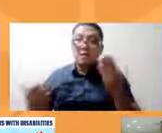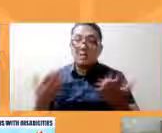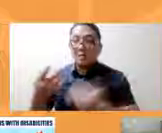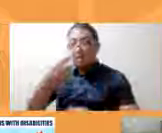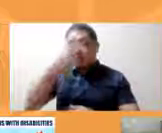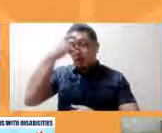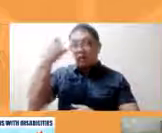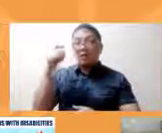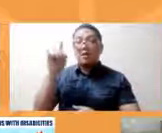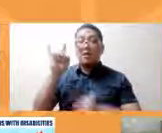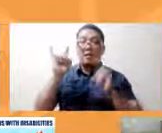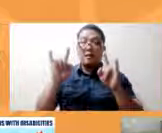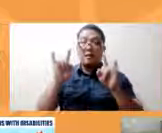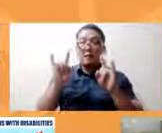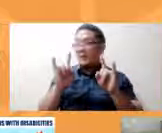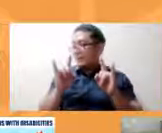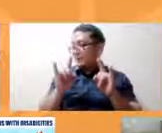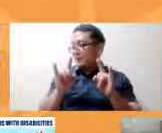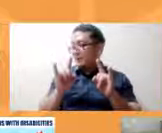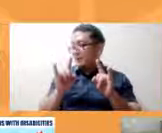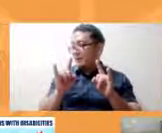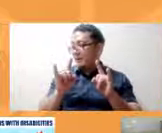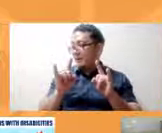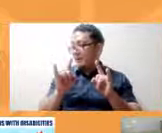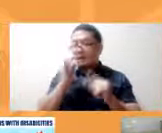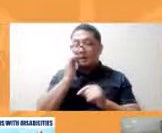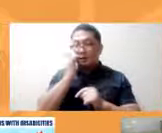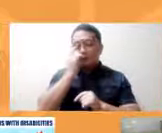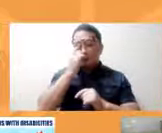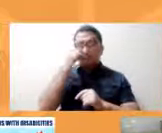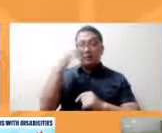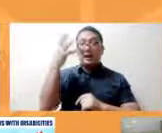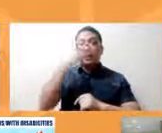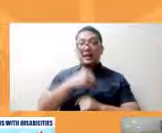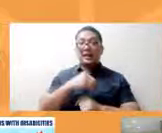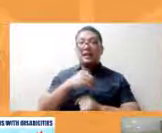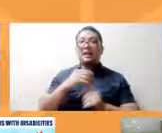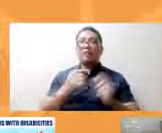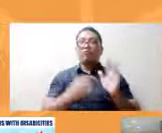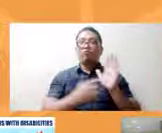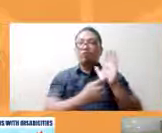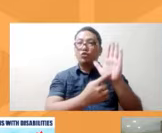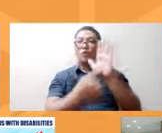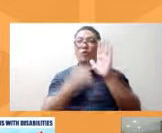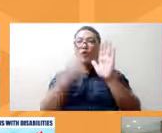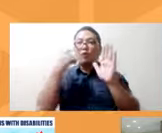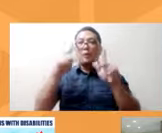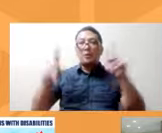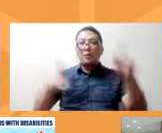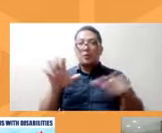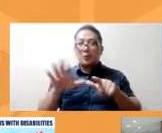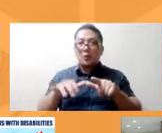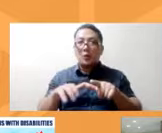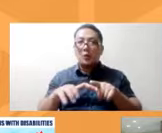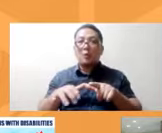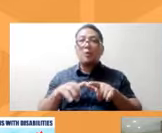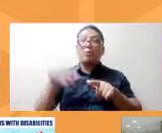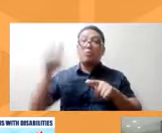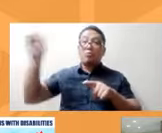media bigyan din magandang publicity ang may kapansanan para naman yung malakulit ito